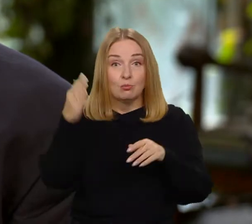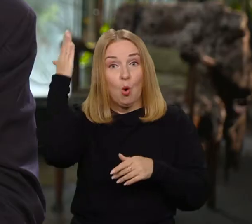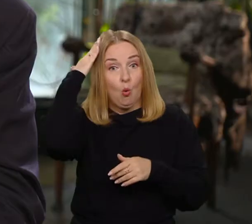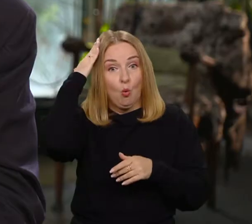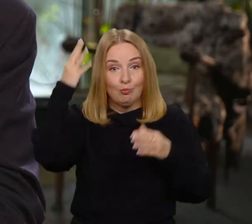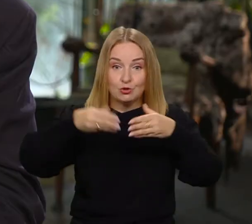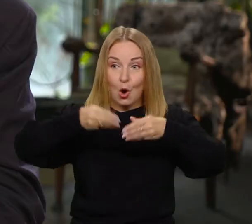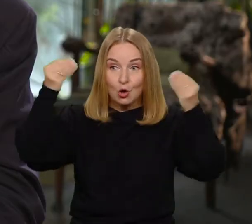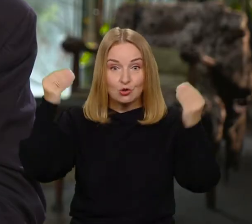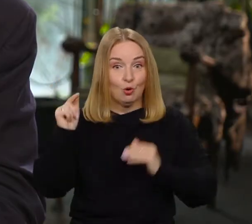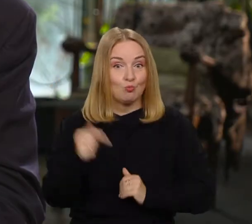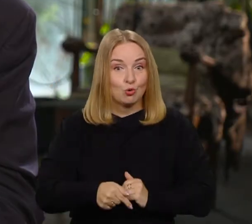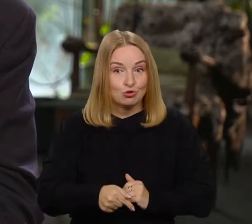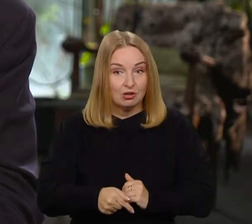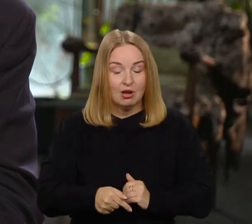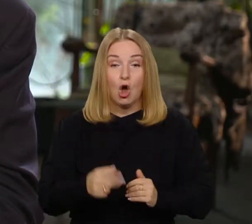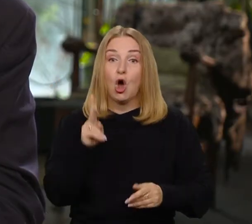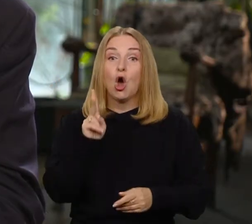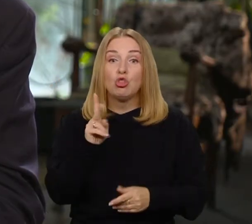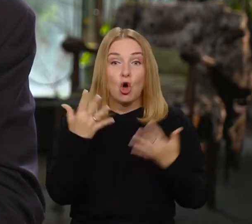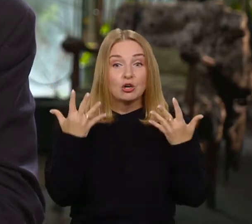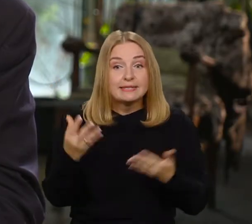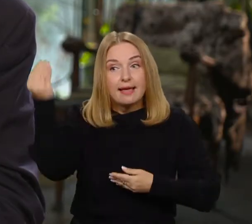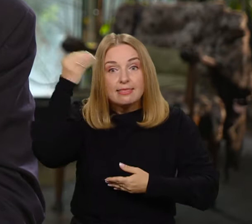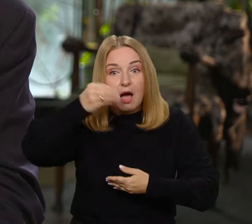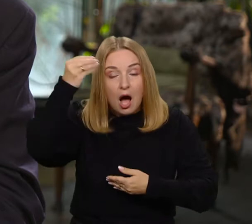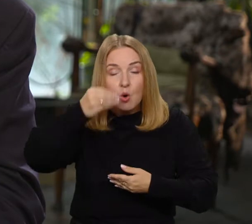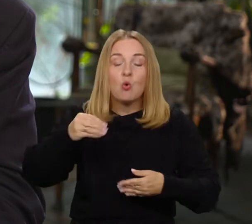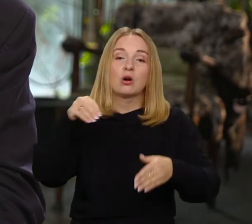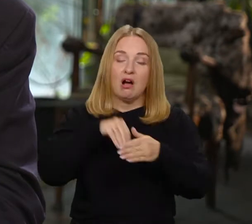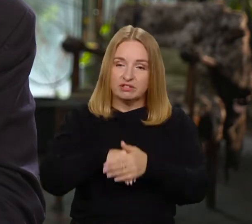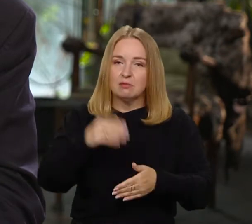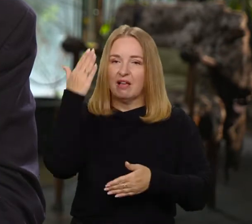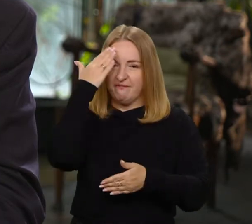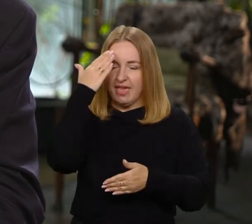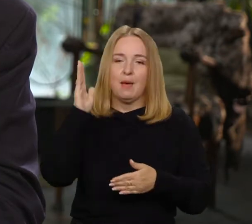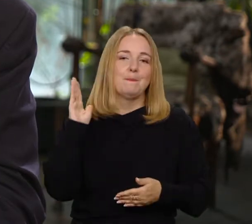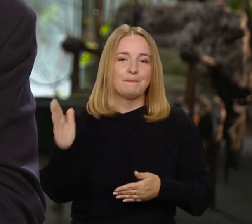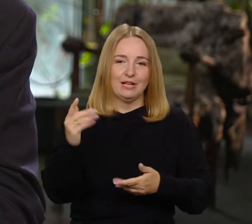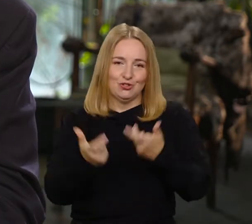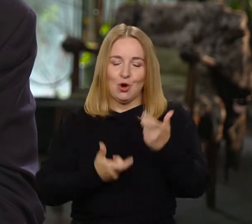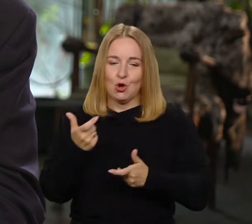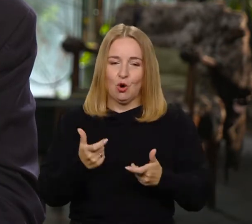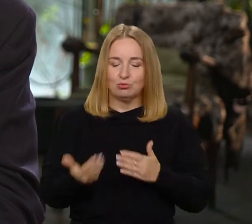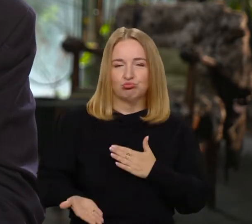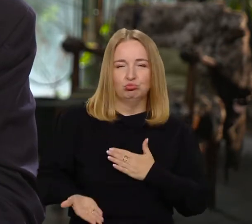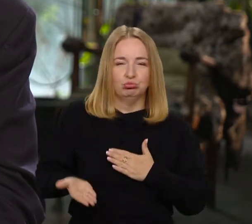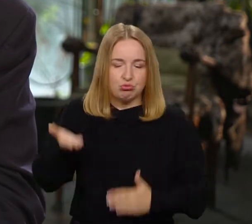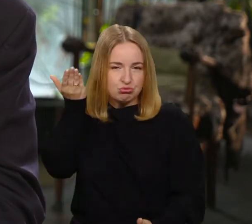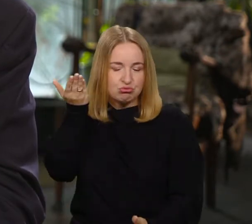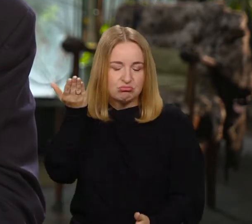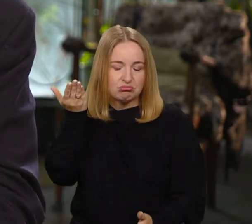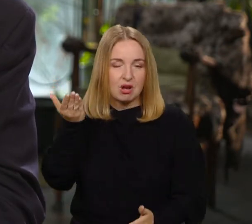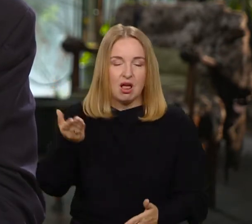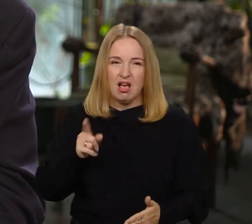czy warto? Jeśli ktoś chce się uczyć, licząc na to, że zdobędzie prestiż, to przesada,